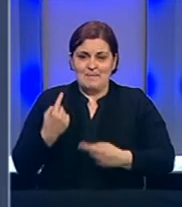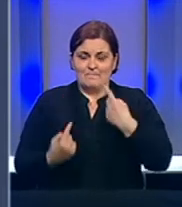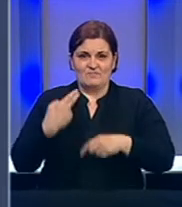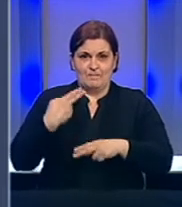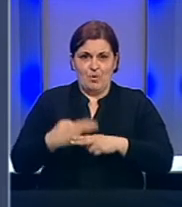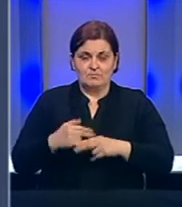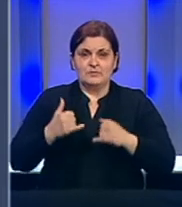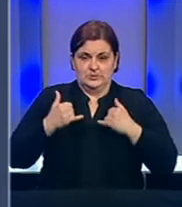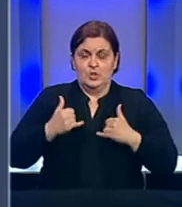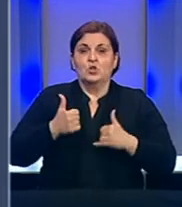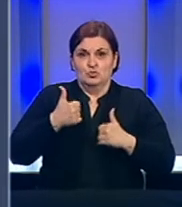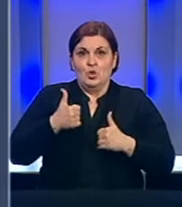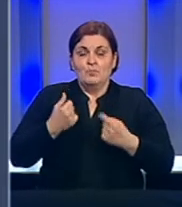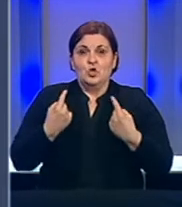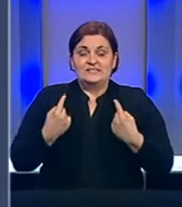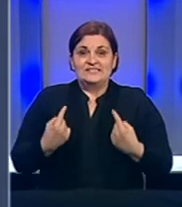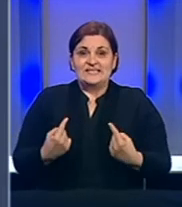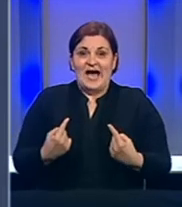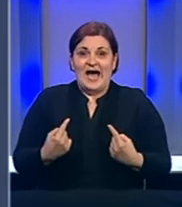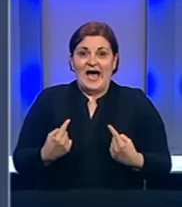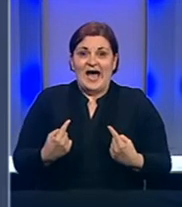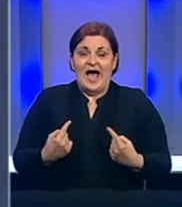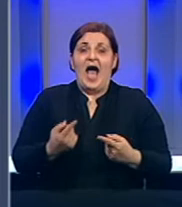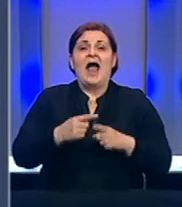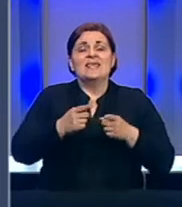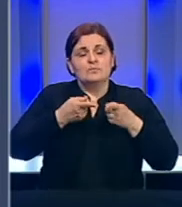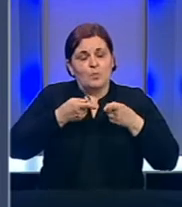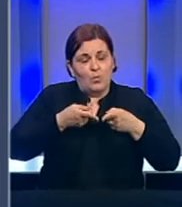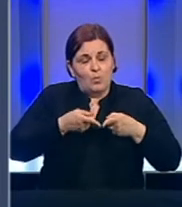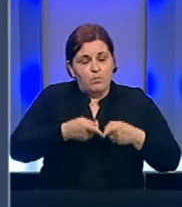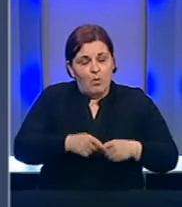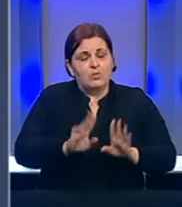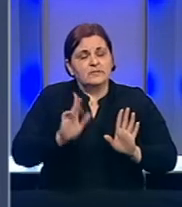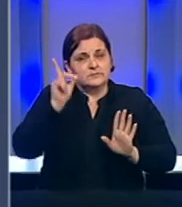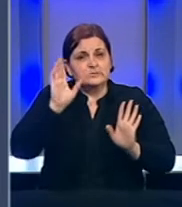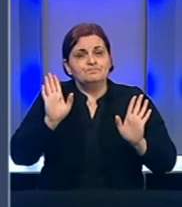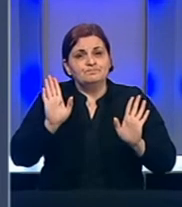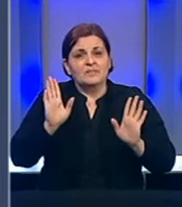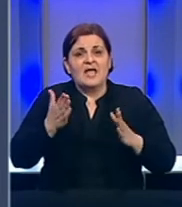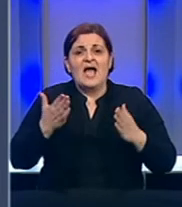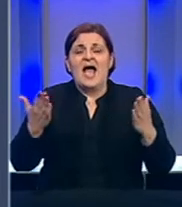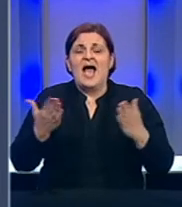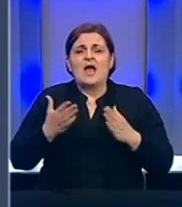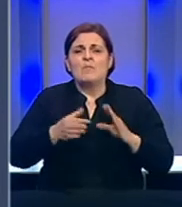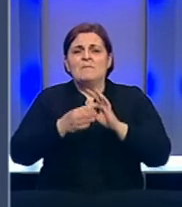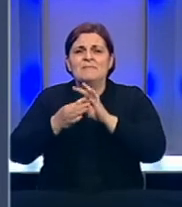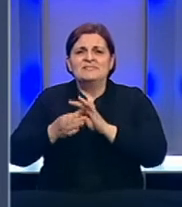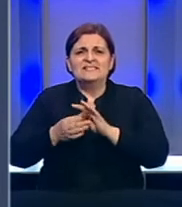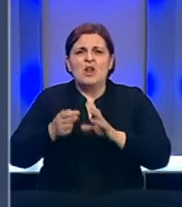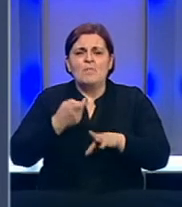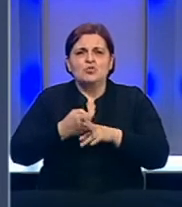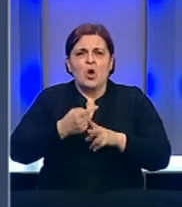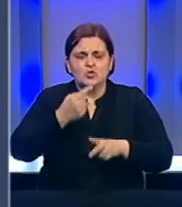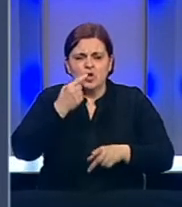trenutno je dobro stanje, ali je hospitalizirana cilj kako bi bila pod stalnim nadzorom